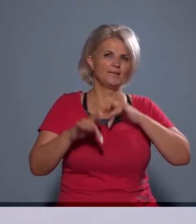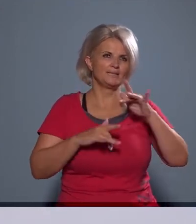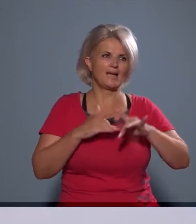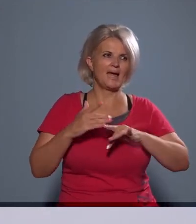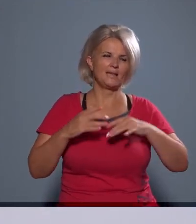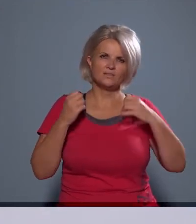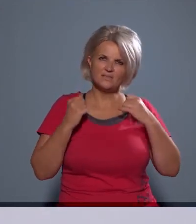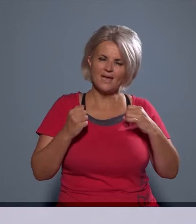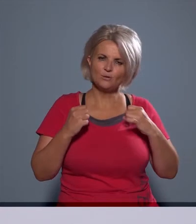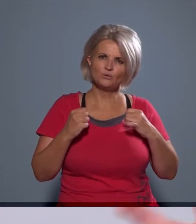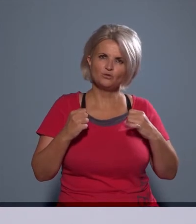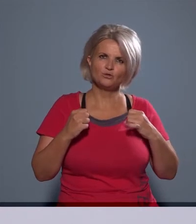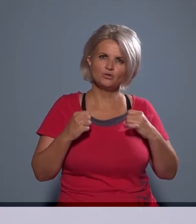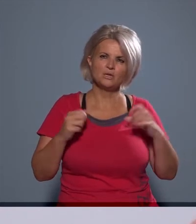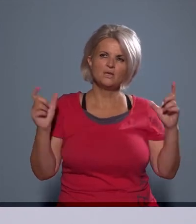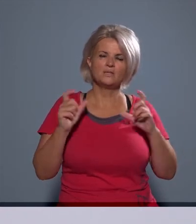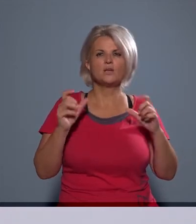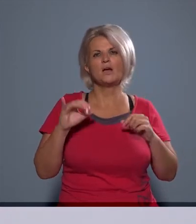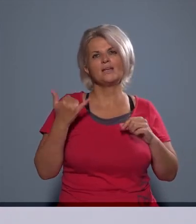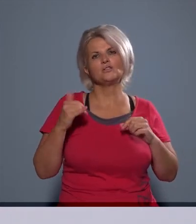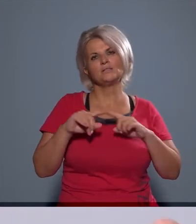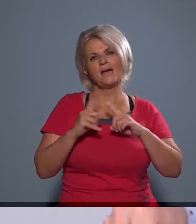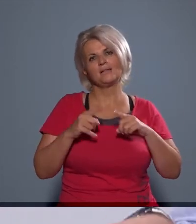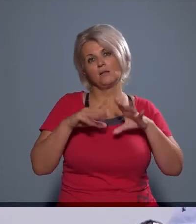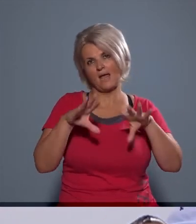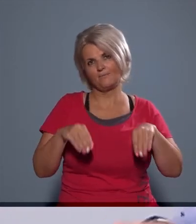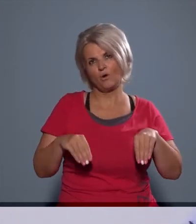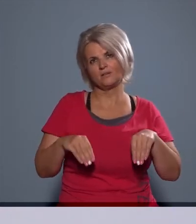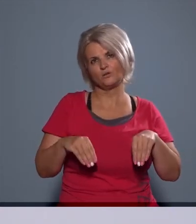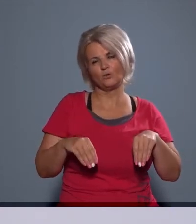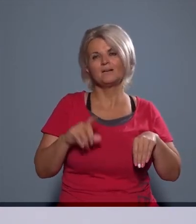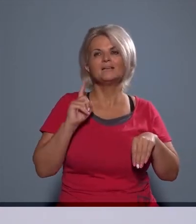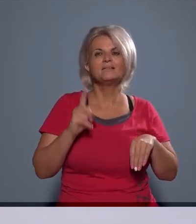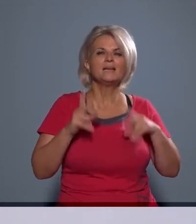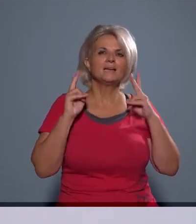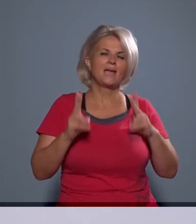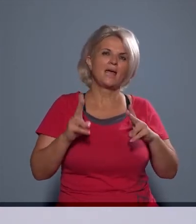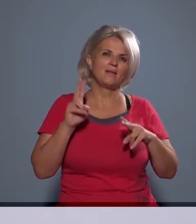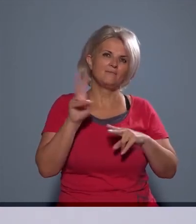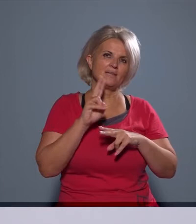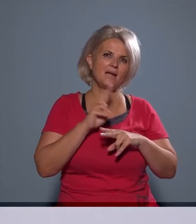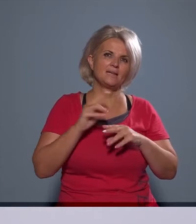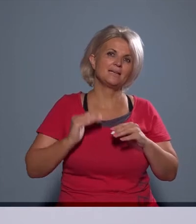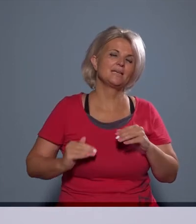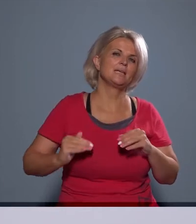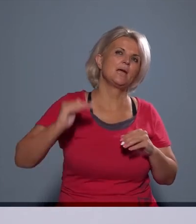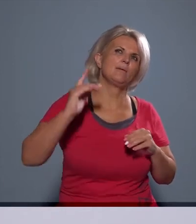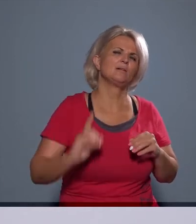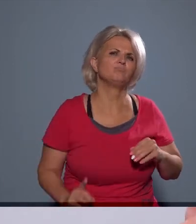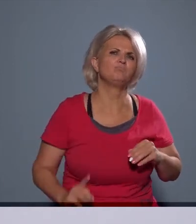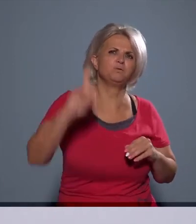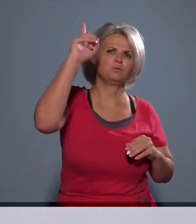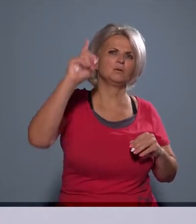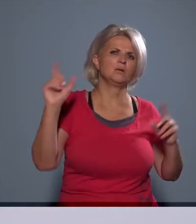erőteljes zaj, és az átlag ugyan még mindig elfogadható, de akkor is figyelembe kell venni azokat a kiemelt zajértékeket, és